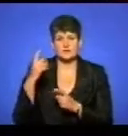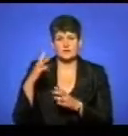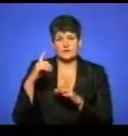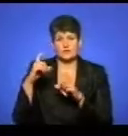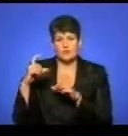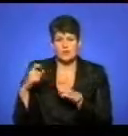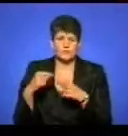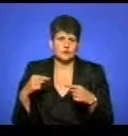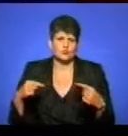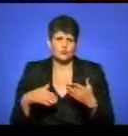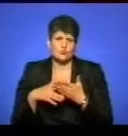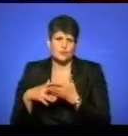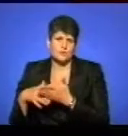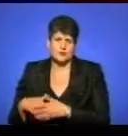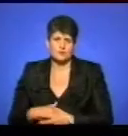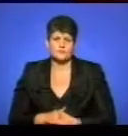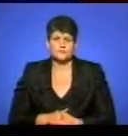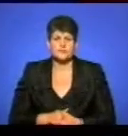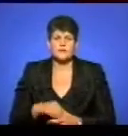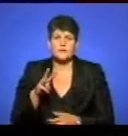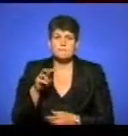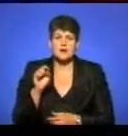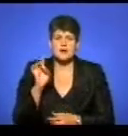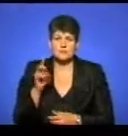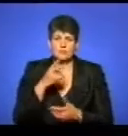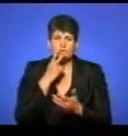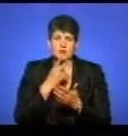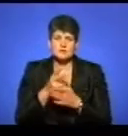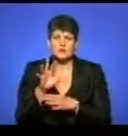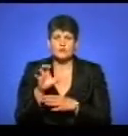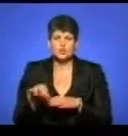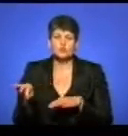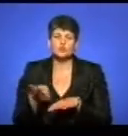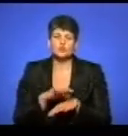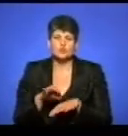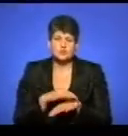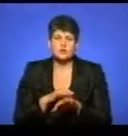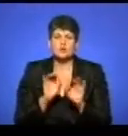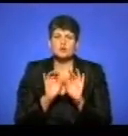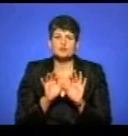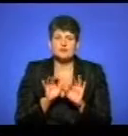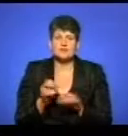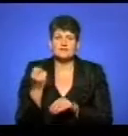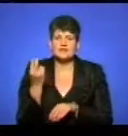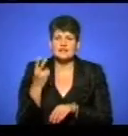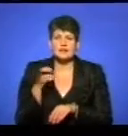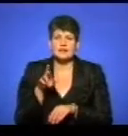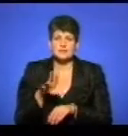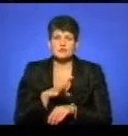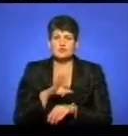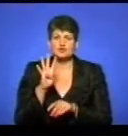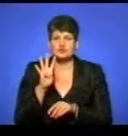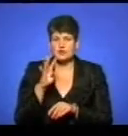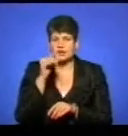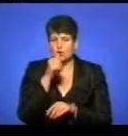допомагають. Марк Елісон показує фото дружини. Розповідає, 12 липня було чотири